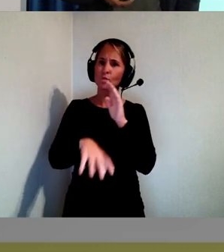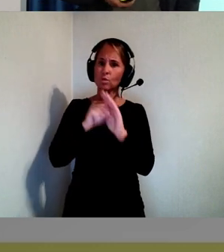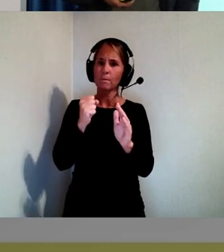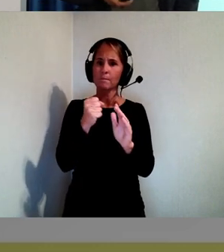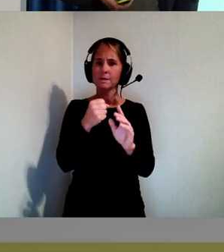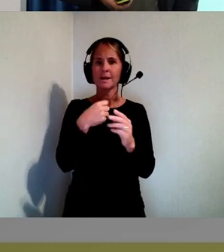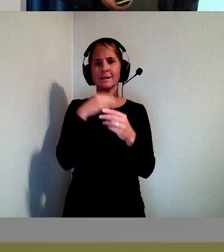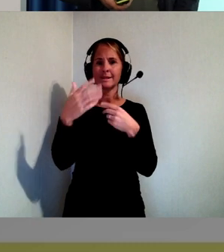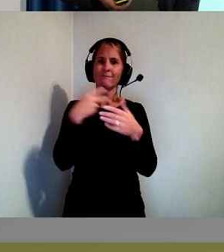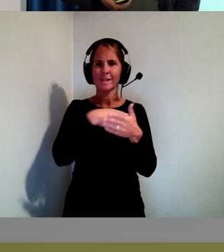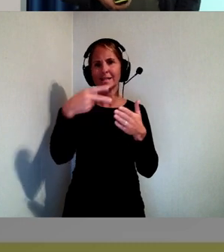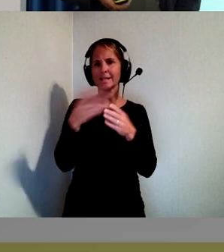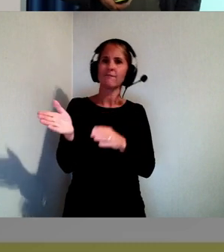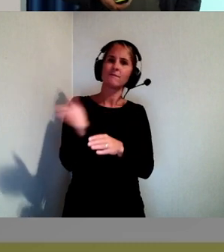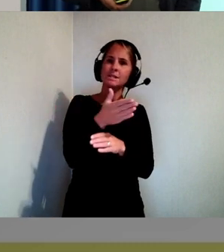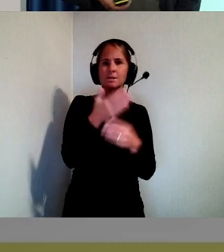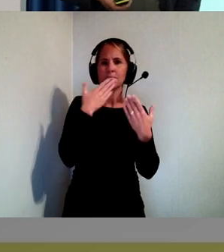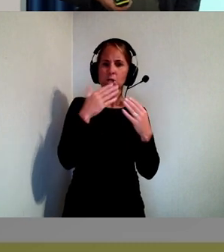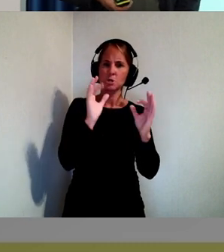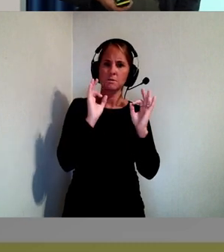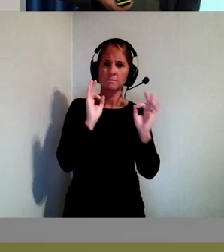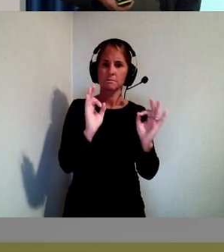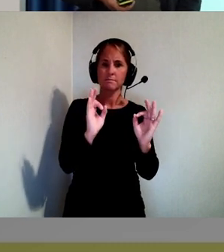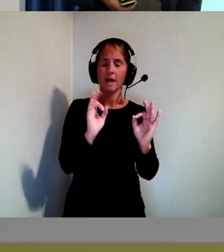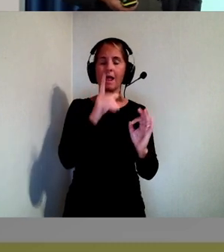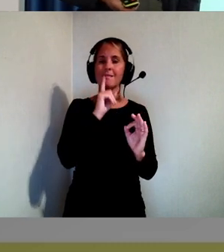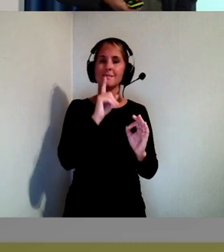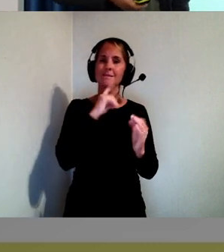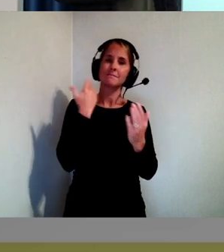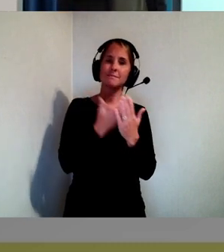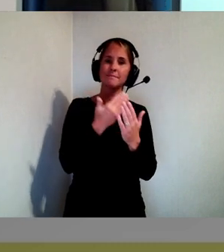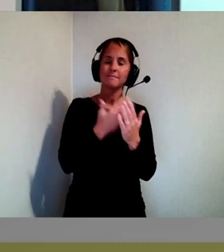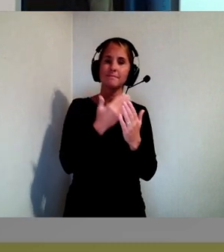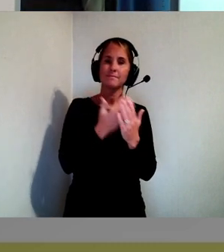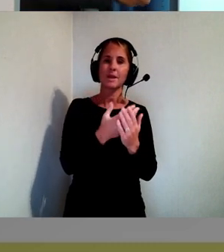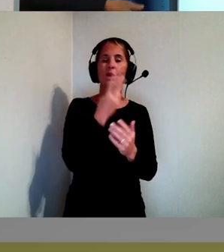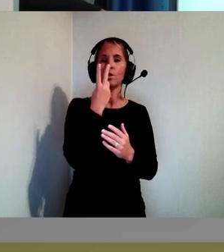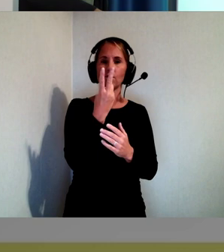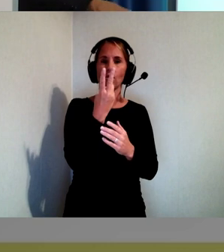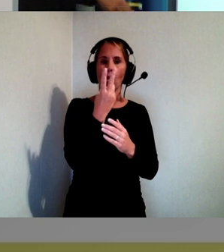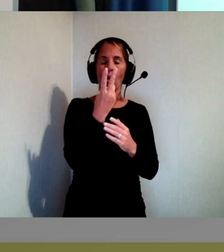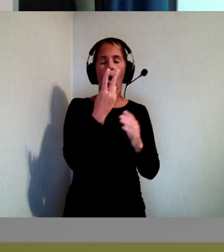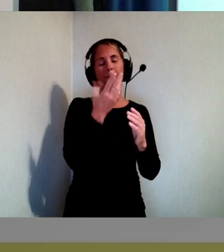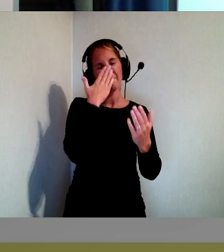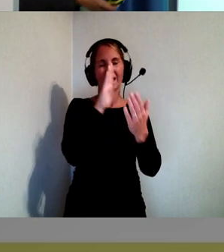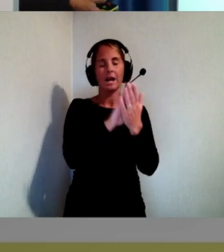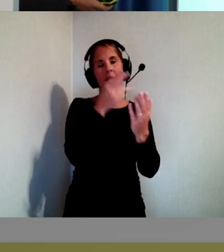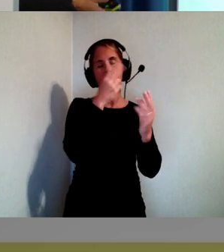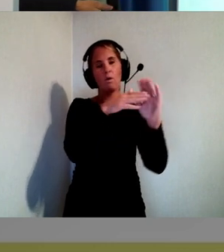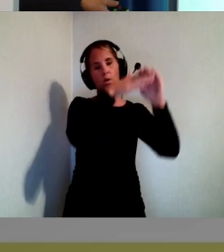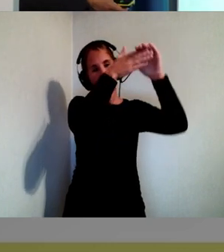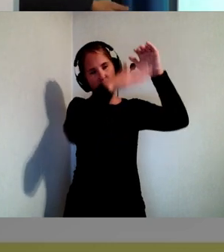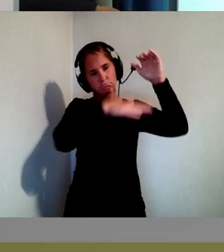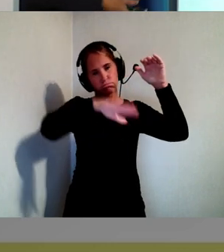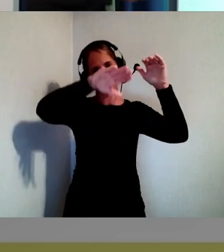vänster så himla bra i sitt lilla anförande. Man hade de här två djupa sänkorna. Och